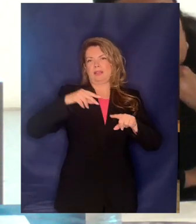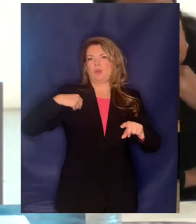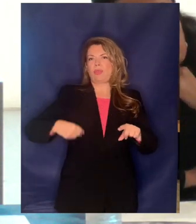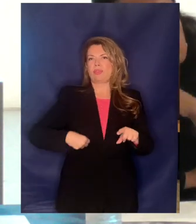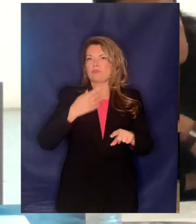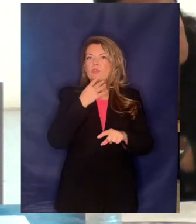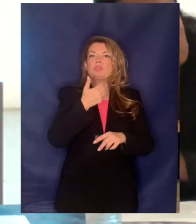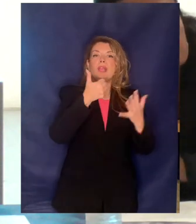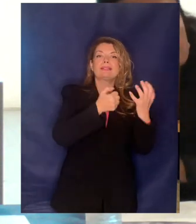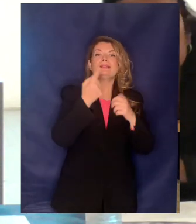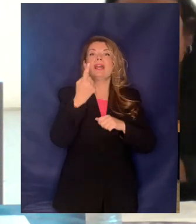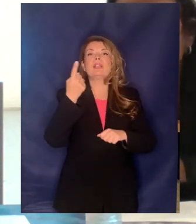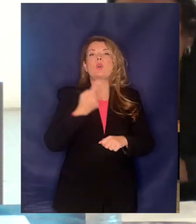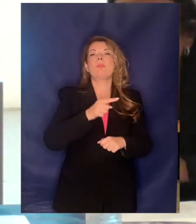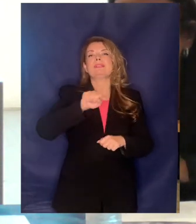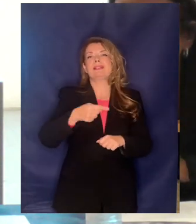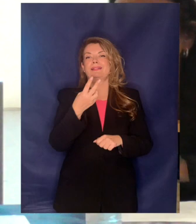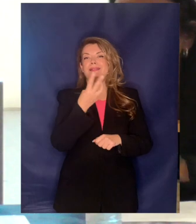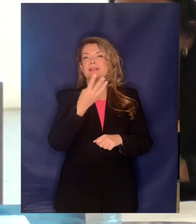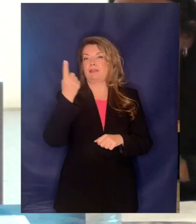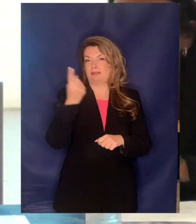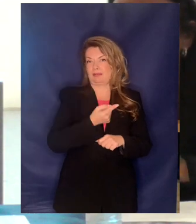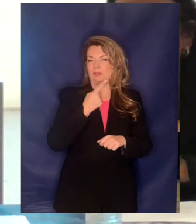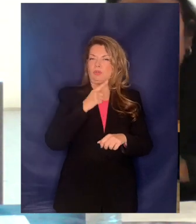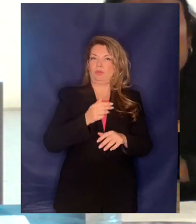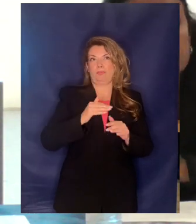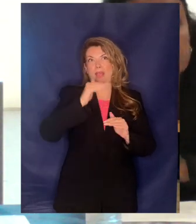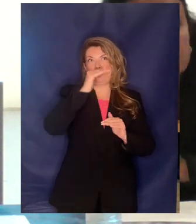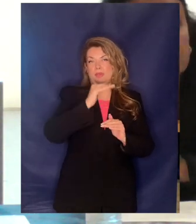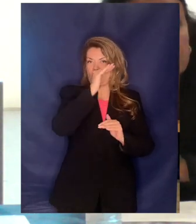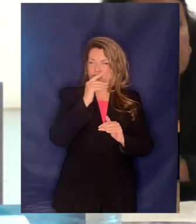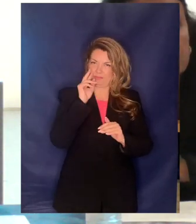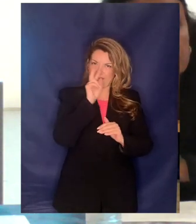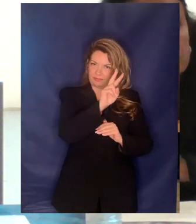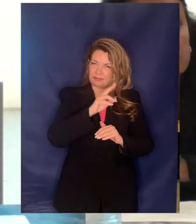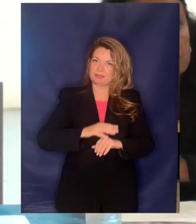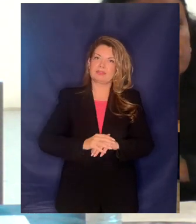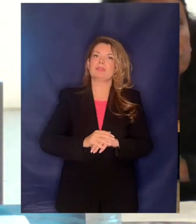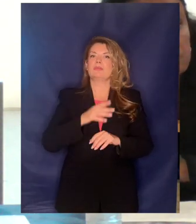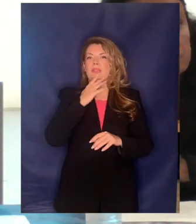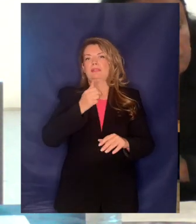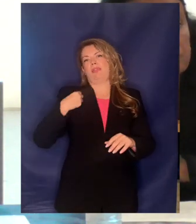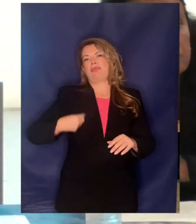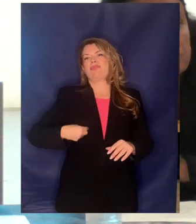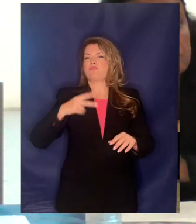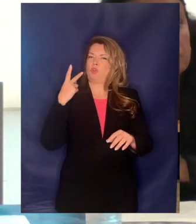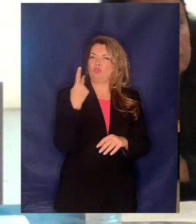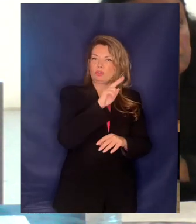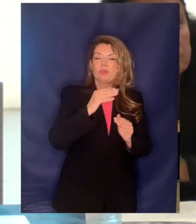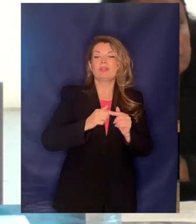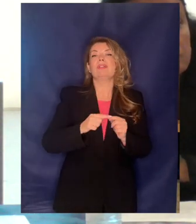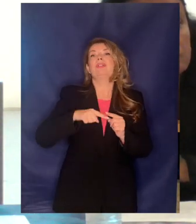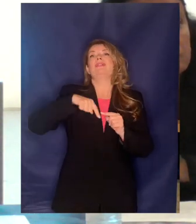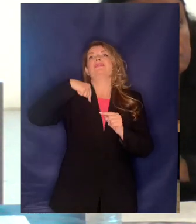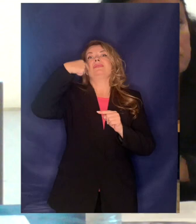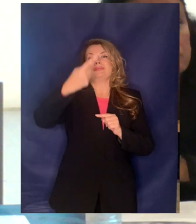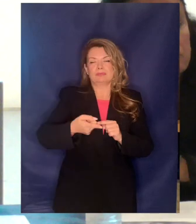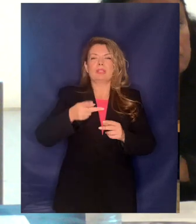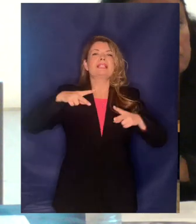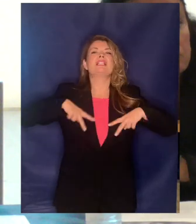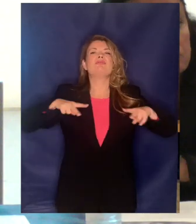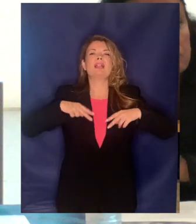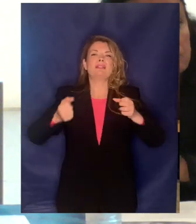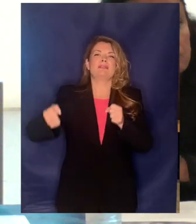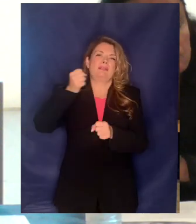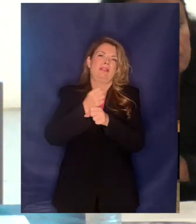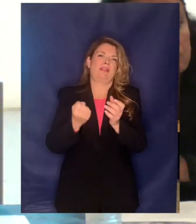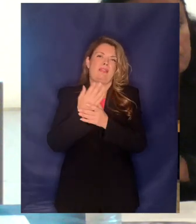κατέχει το 61,33% είναι πάνω πάνω και την αμέσως επόμενη χρονιά κυβέρνηση Σαμαρά βλέπουμε